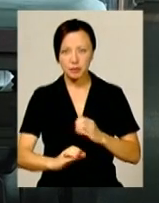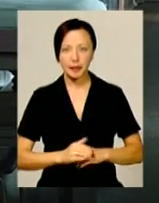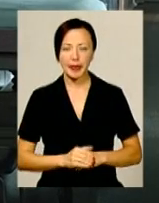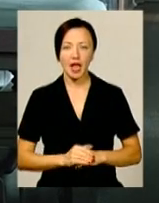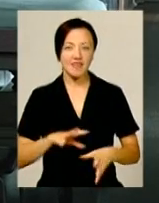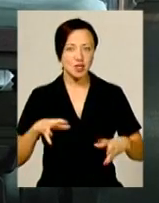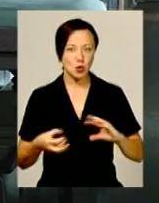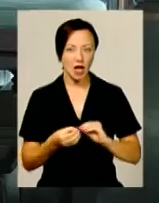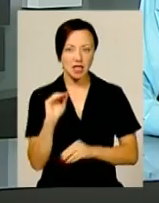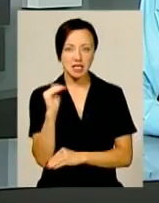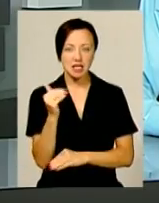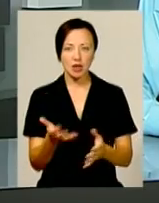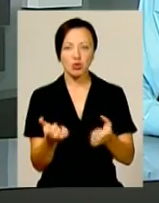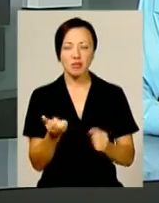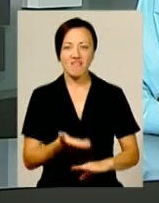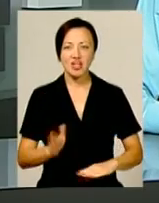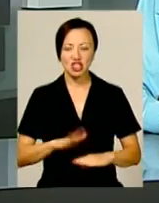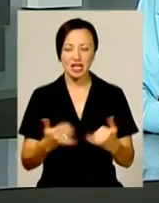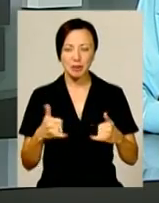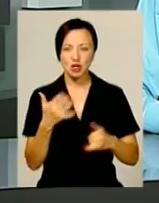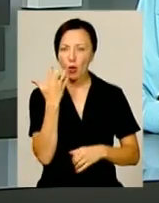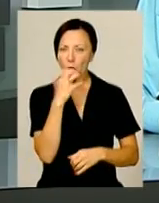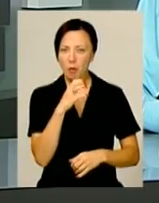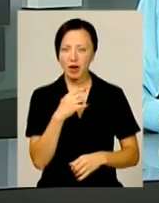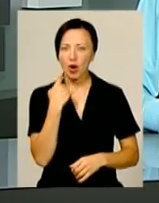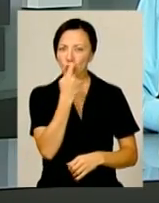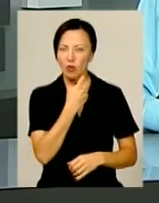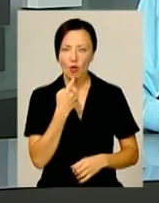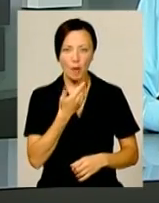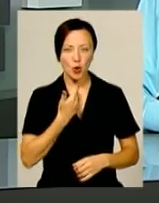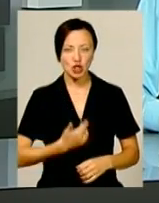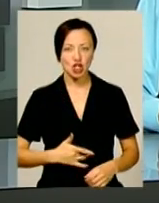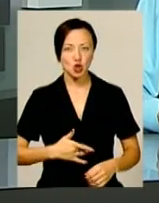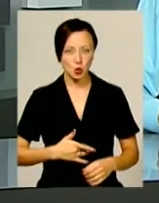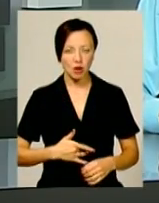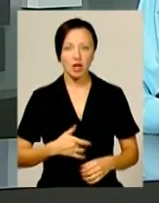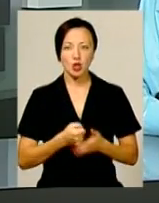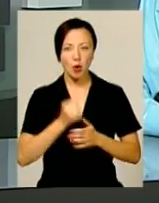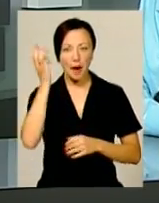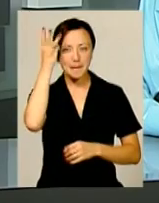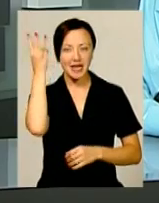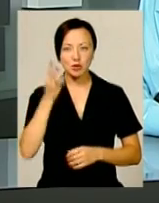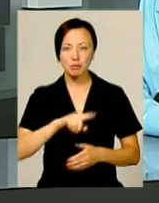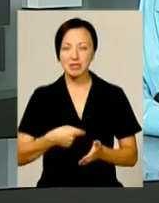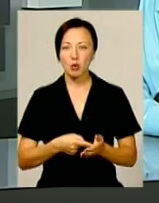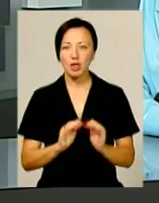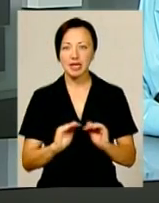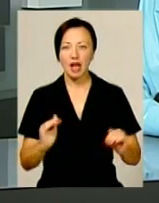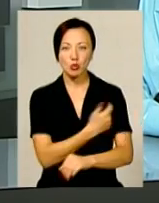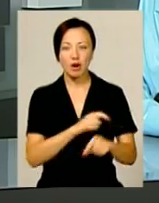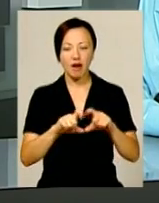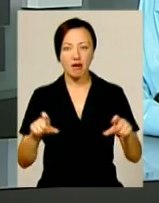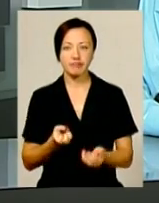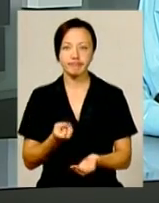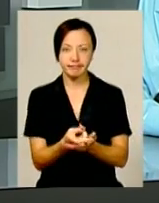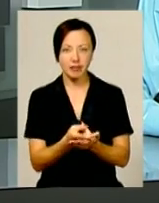В результаті дитина отримала важкі хімічні опіки, ротової порожнини та шлунка. До Хмельницької міської дитячої лікарні малечу